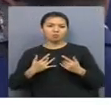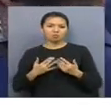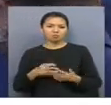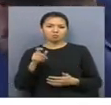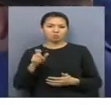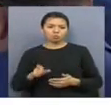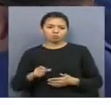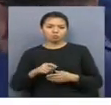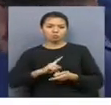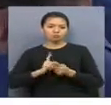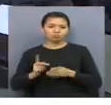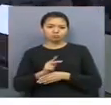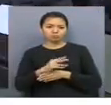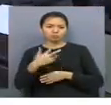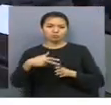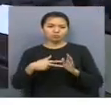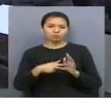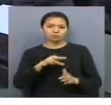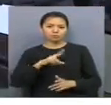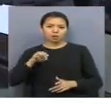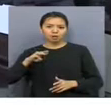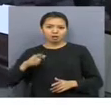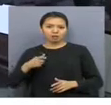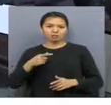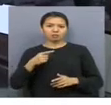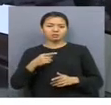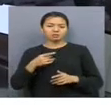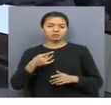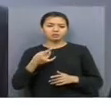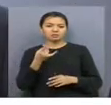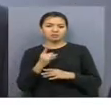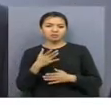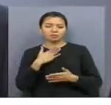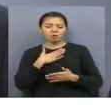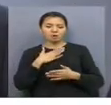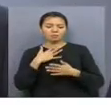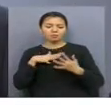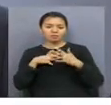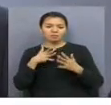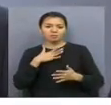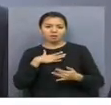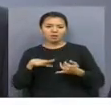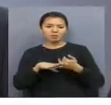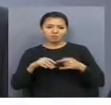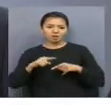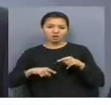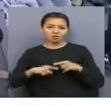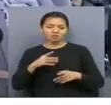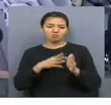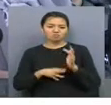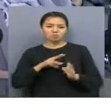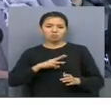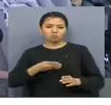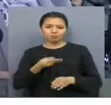адамдарды 16-уға 58 миллиард. Ауыл үйелбесігі бағдарламасына қосымша 90 миллиард тенге қаржы бөлінетін болады. Бір